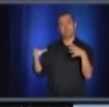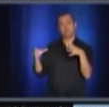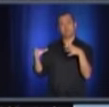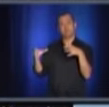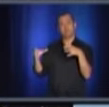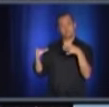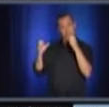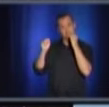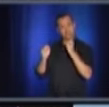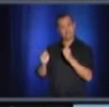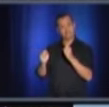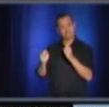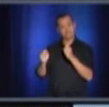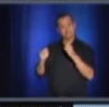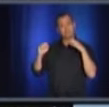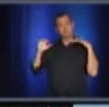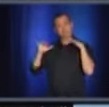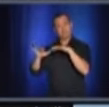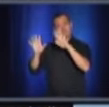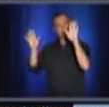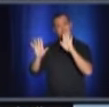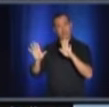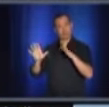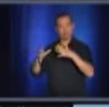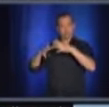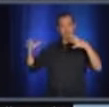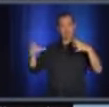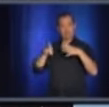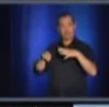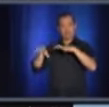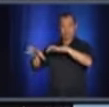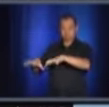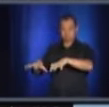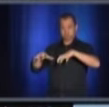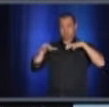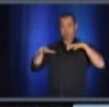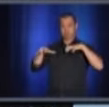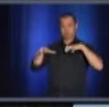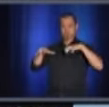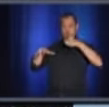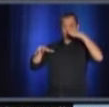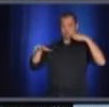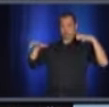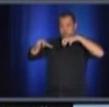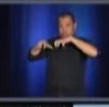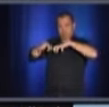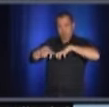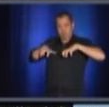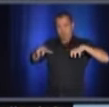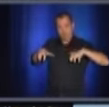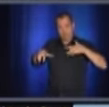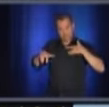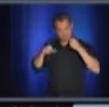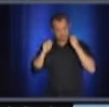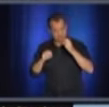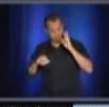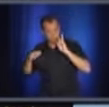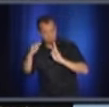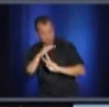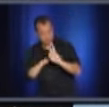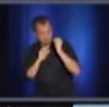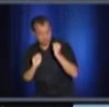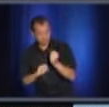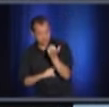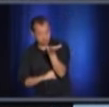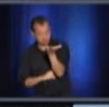présenter des spectacles de plus grande envergure et devant un public plus nombreux aussi. Est-ce que ce sont des mesures qui sont envisagées dans un